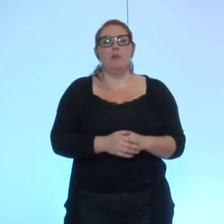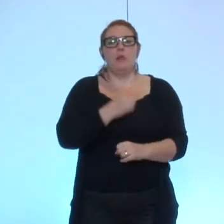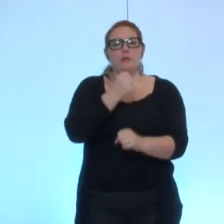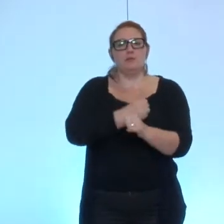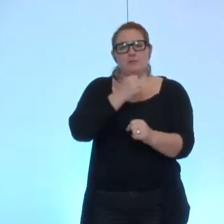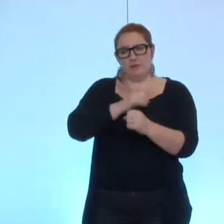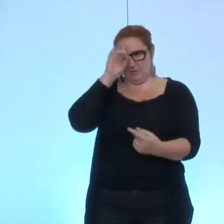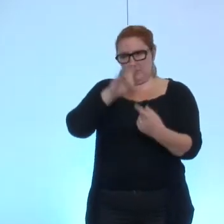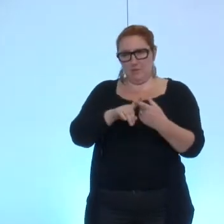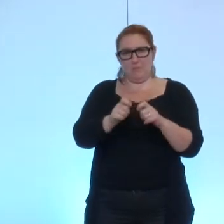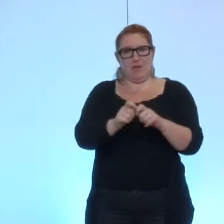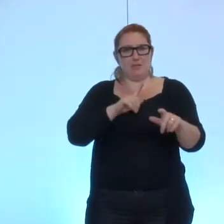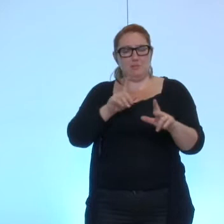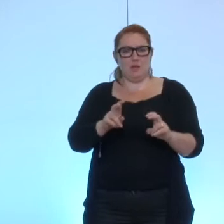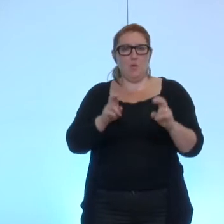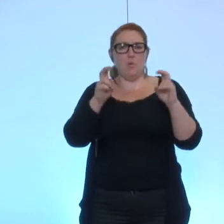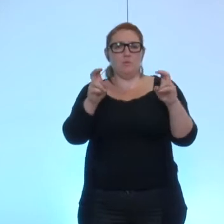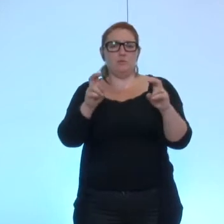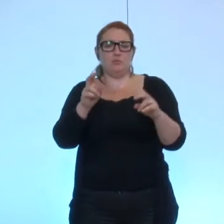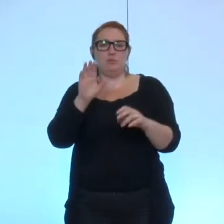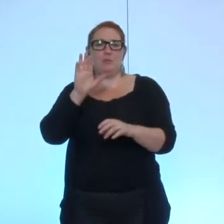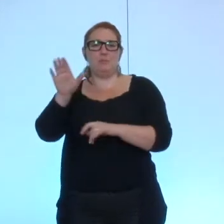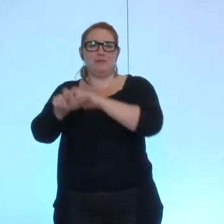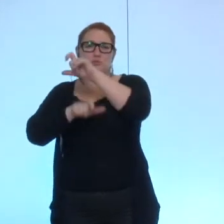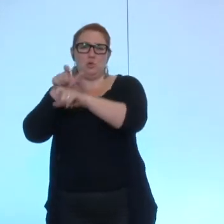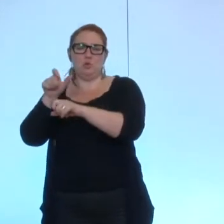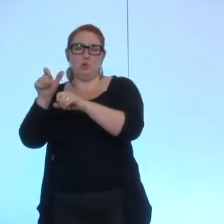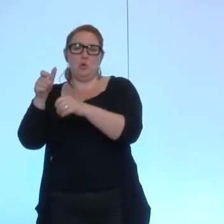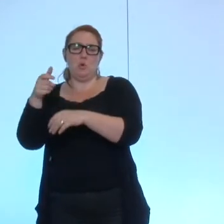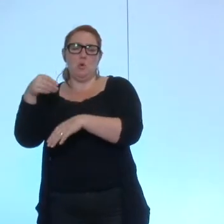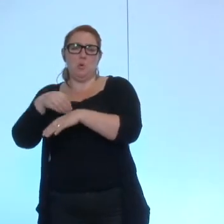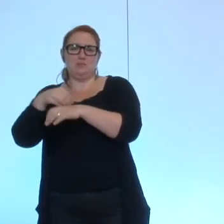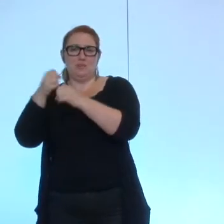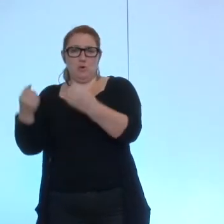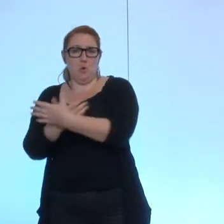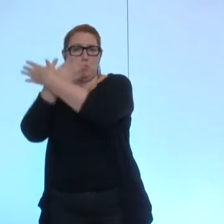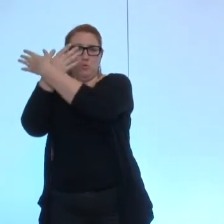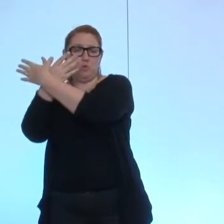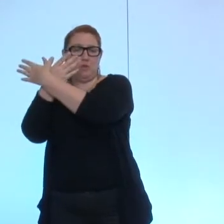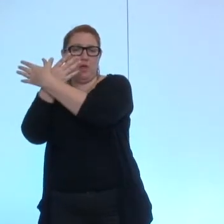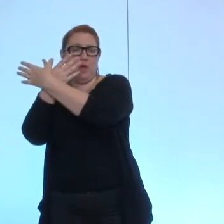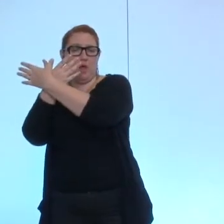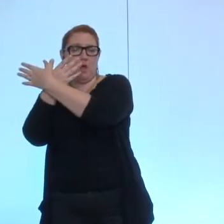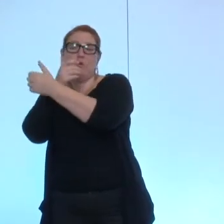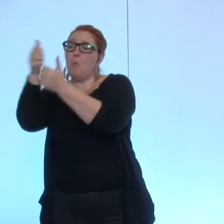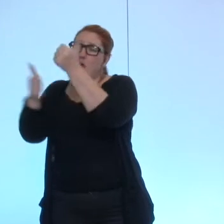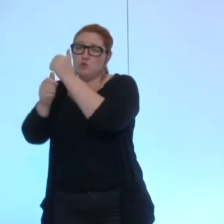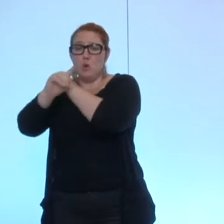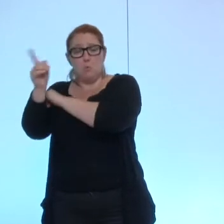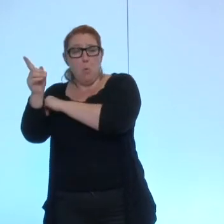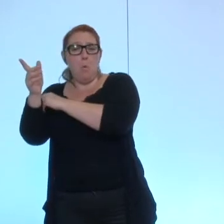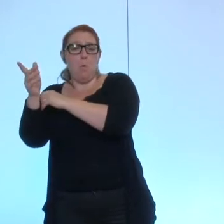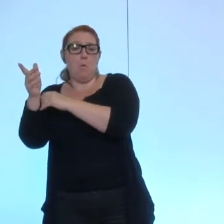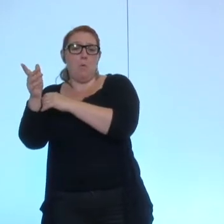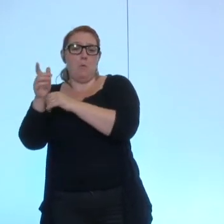des indemnités des conseillers communautaires non exécutifs a été voté par les membres du